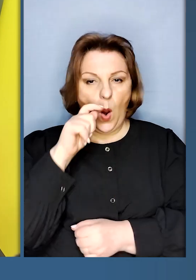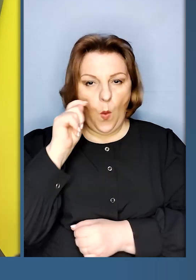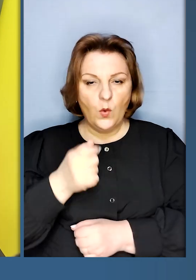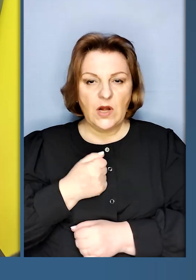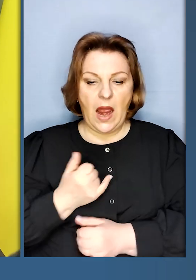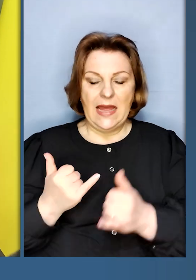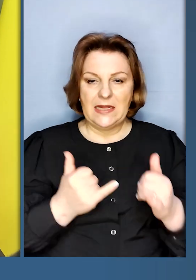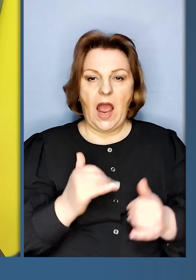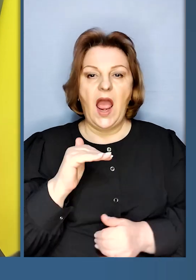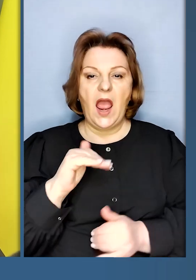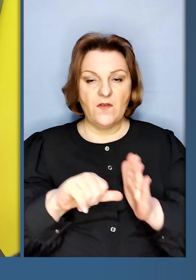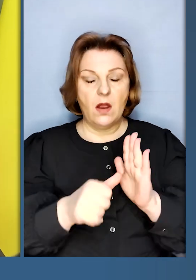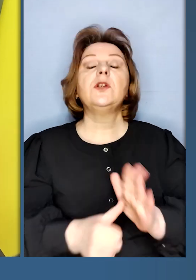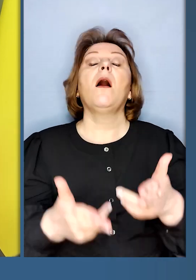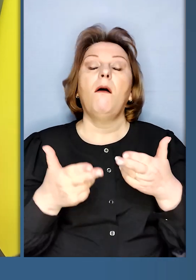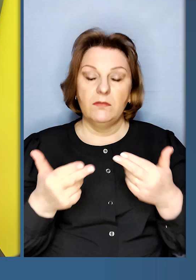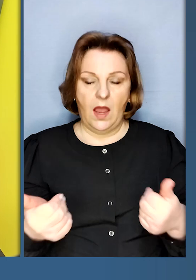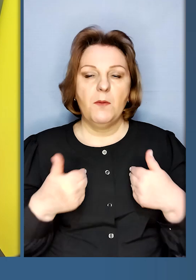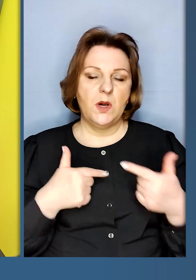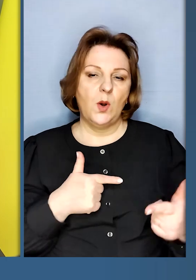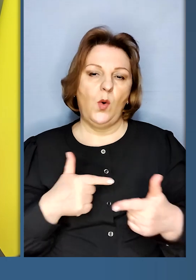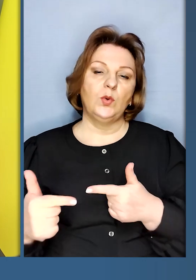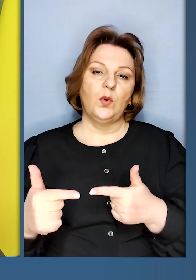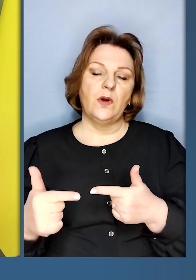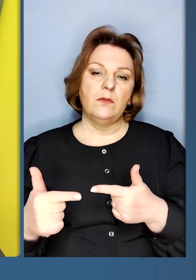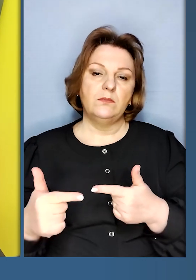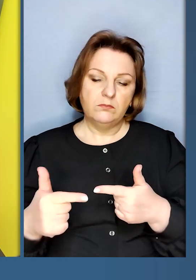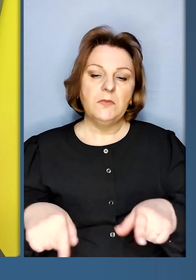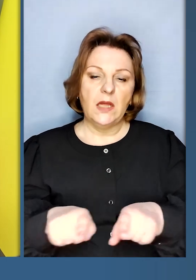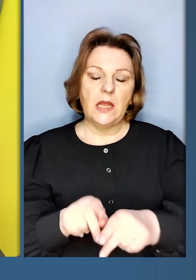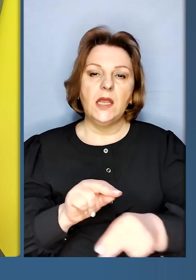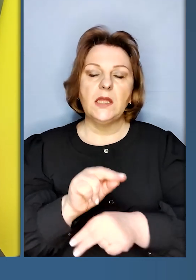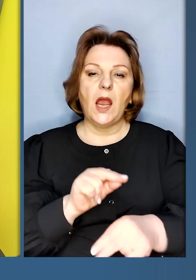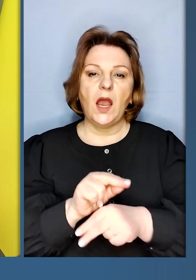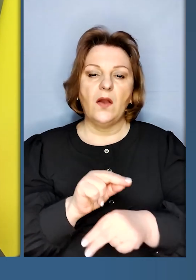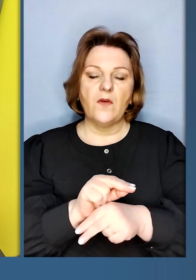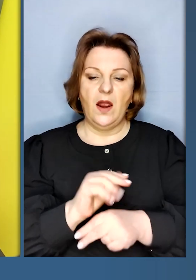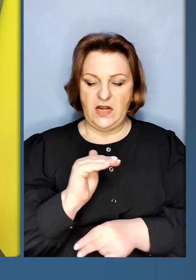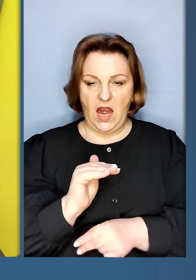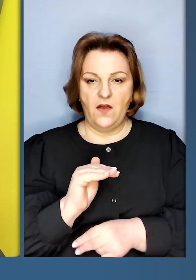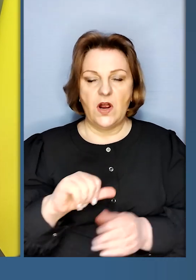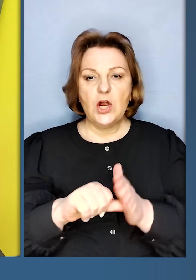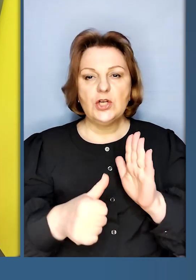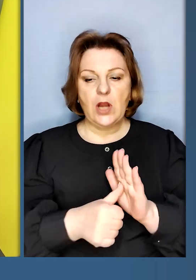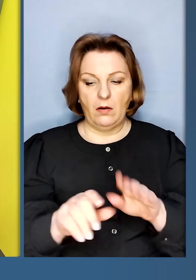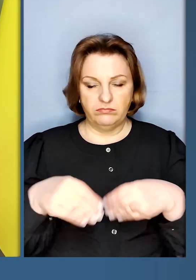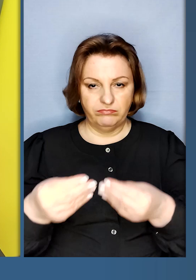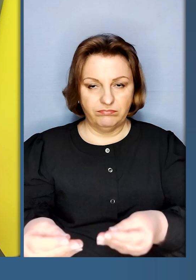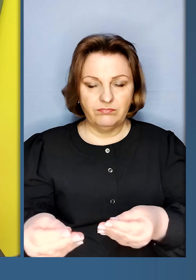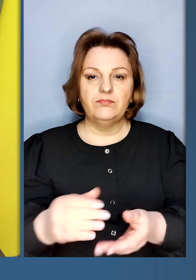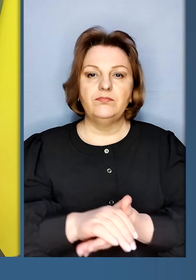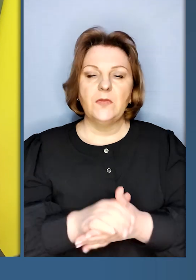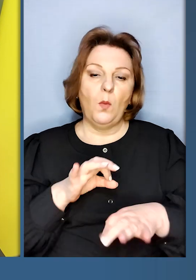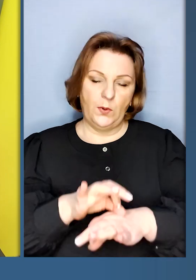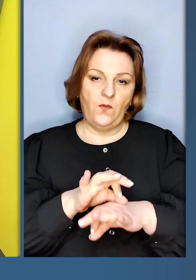українських для F-16? Так, ми готові такі навчання на F-16